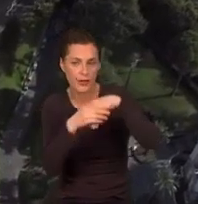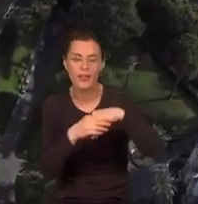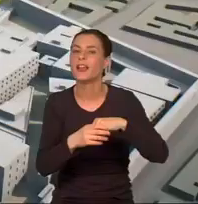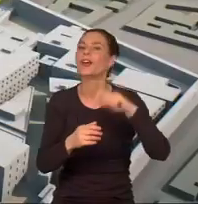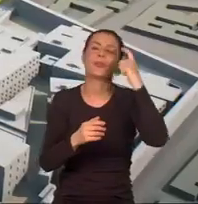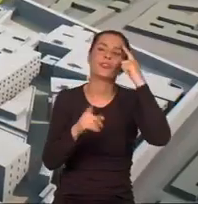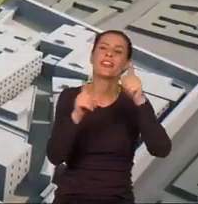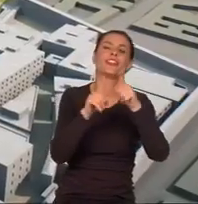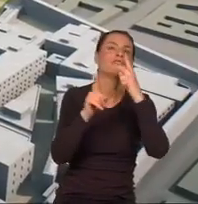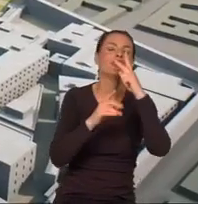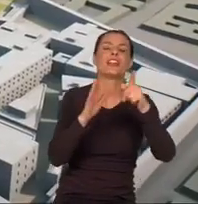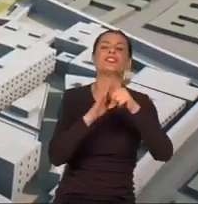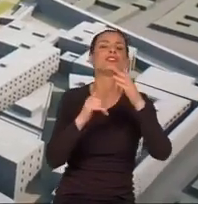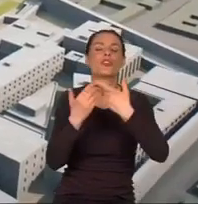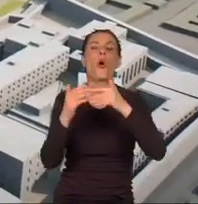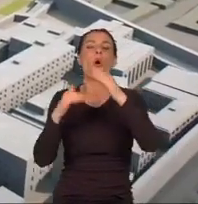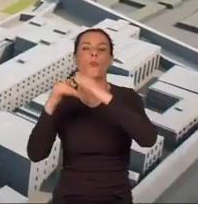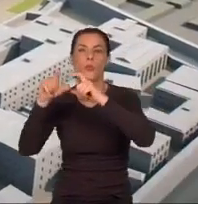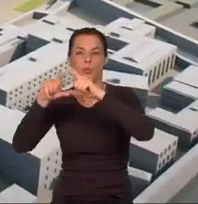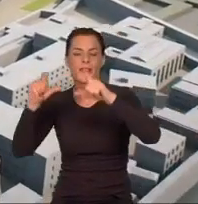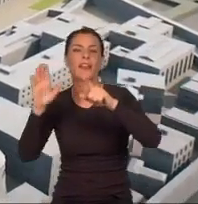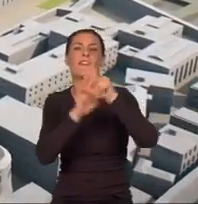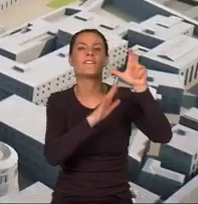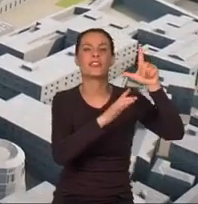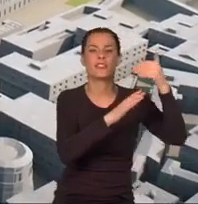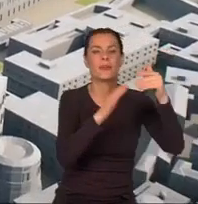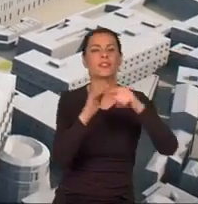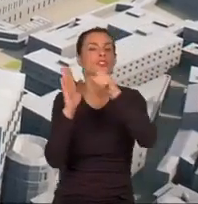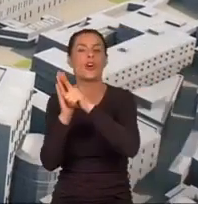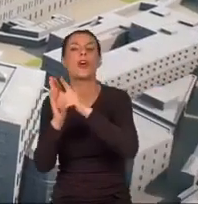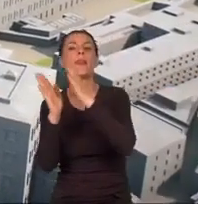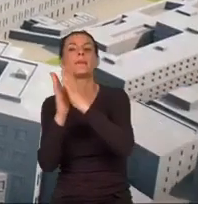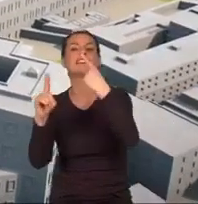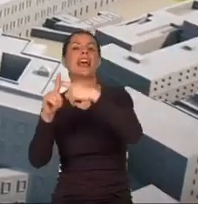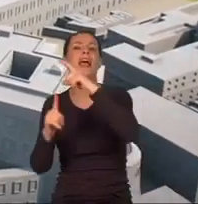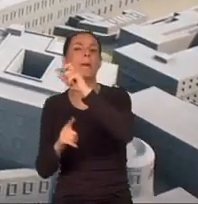Dobitnie świadczy o tym budynek stojący 200 metrów od wieży. Kaplica Sykstyńska.